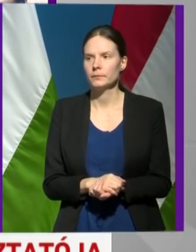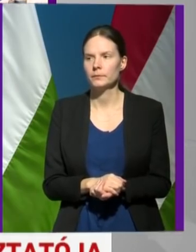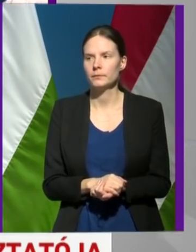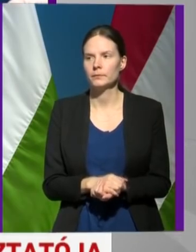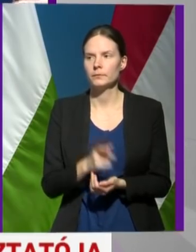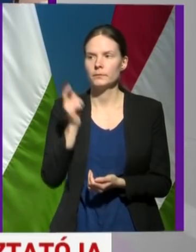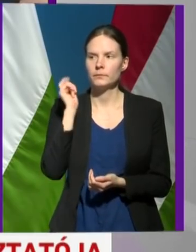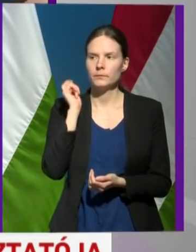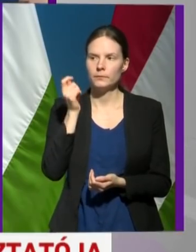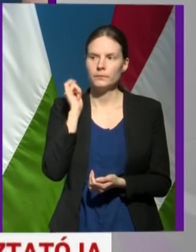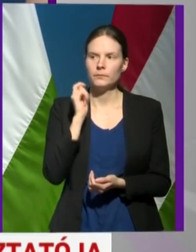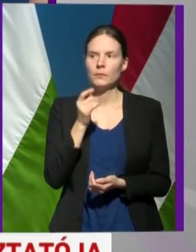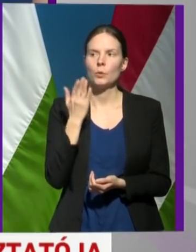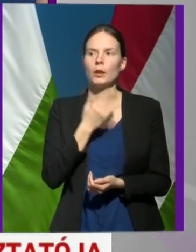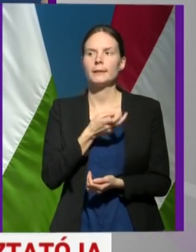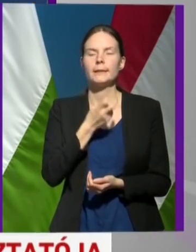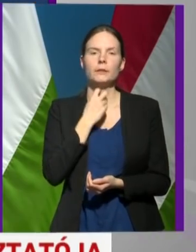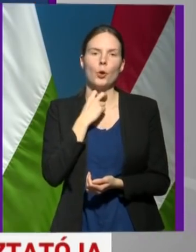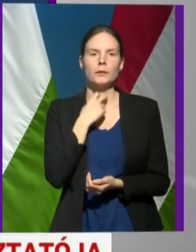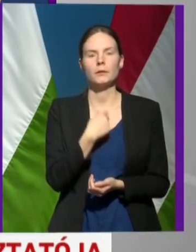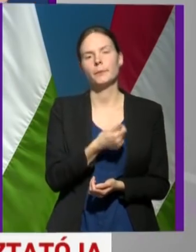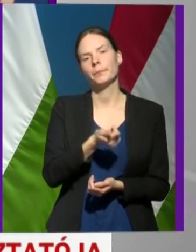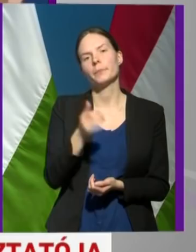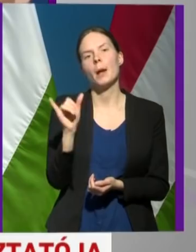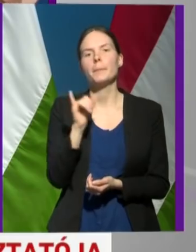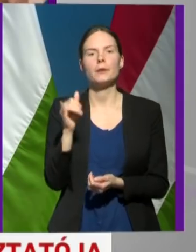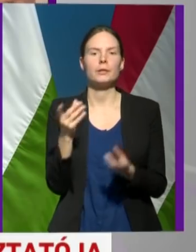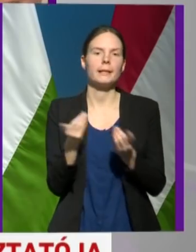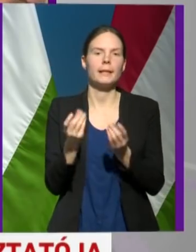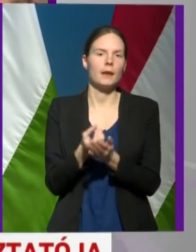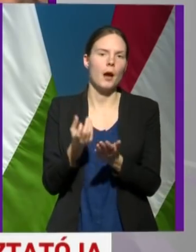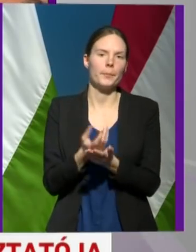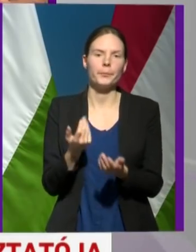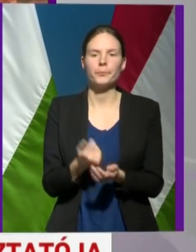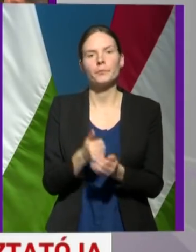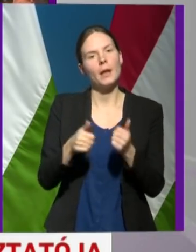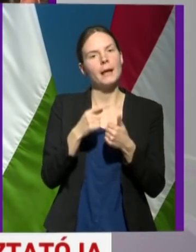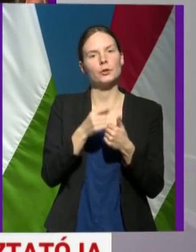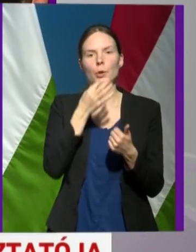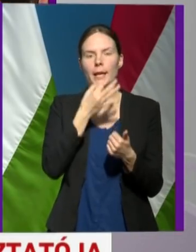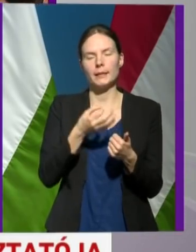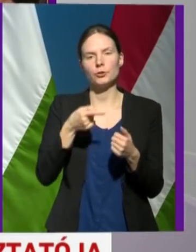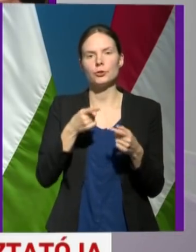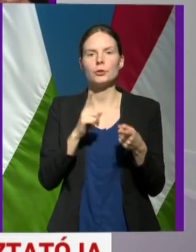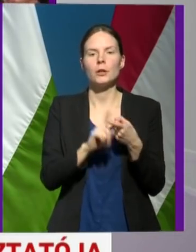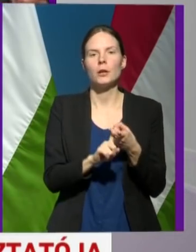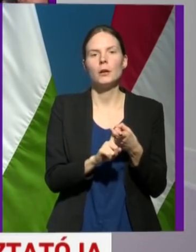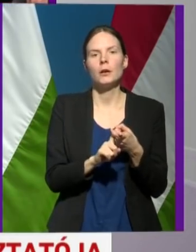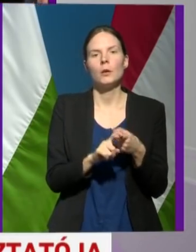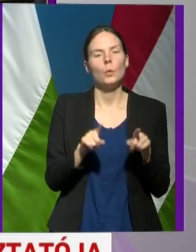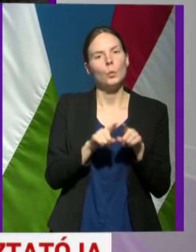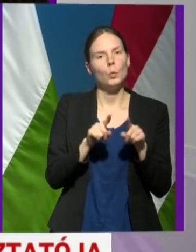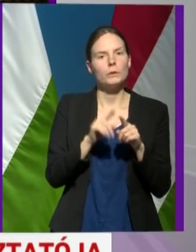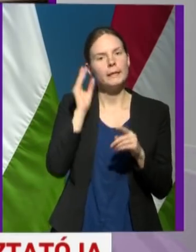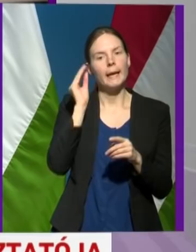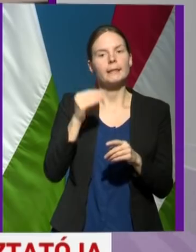Jó napot kívánok! Unyatjénzki György, Pesti hírlap. Lapunk, első kérdésem az arra vonatkozó, hogy lapunk úgy értesült,